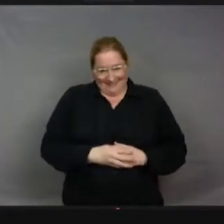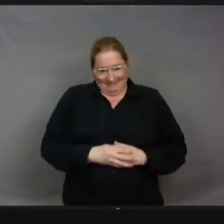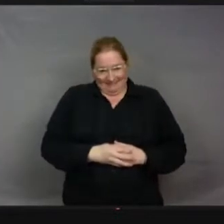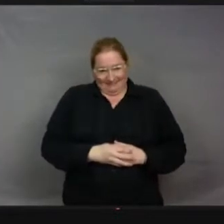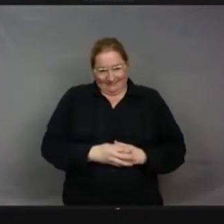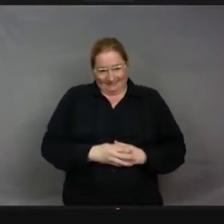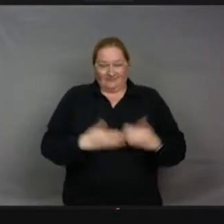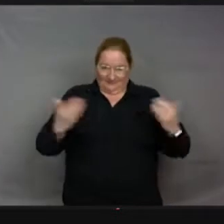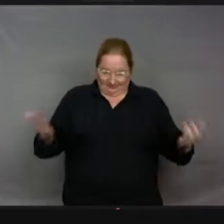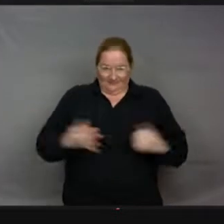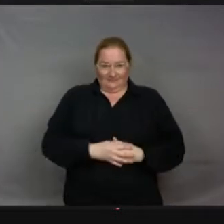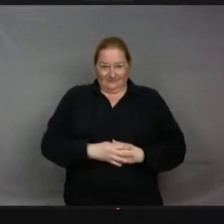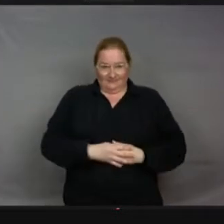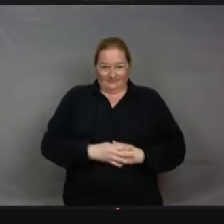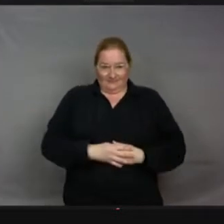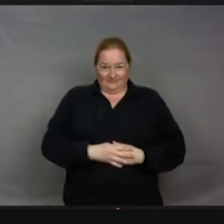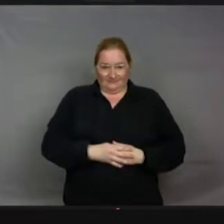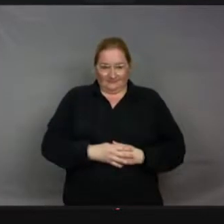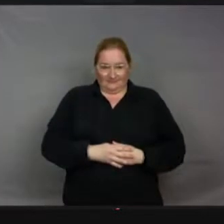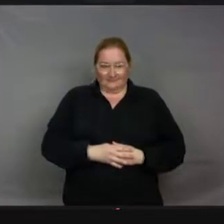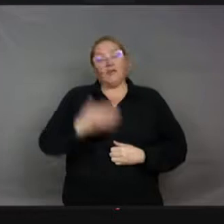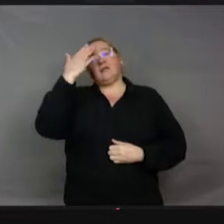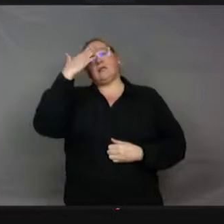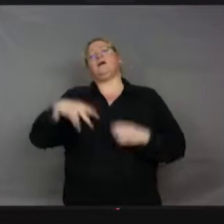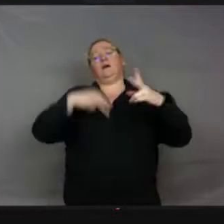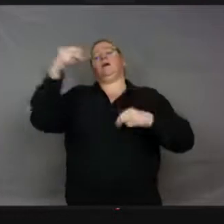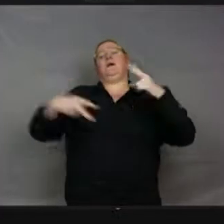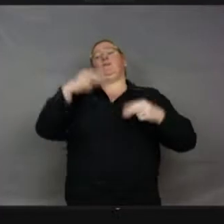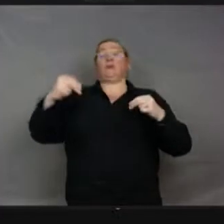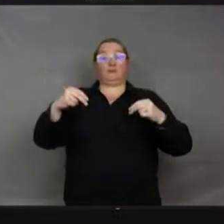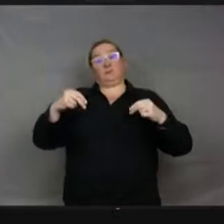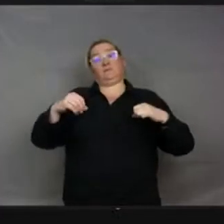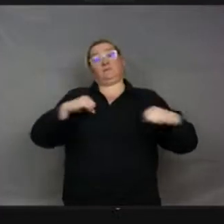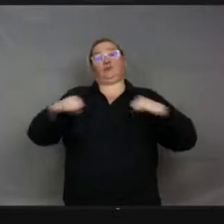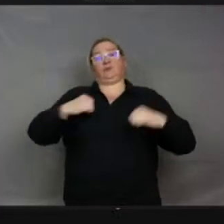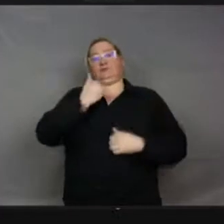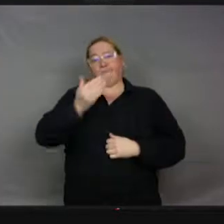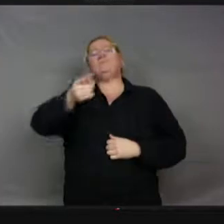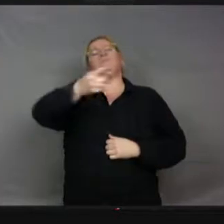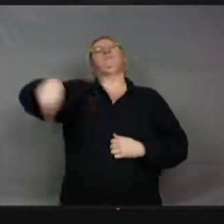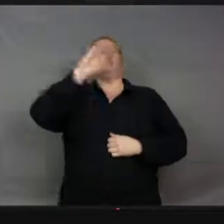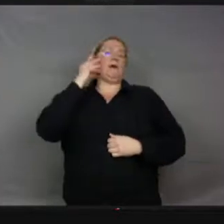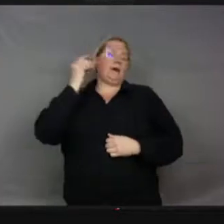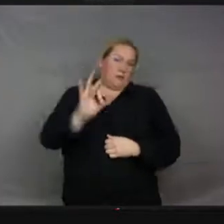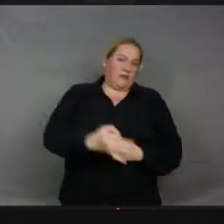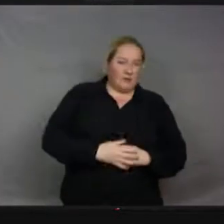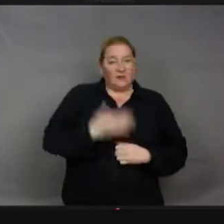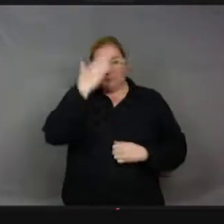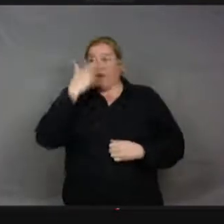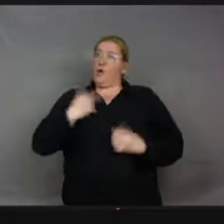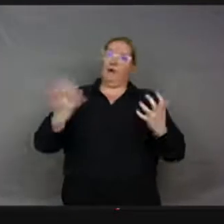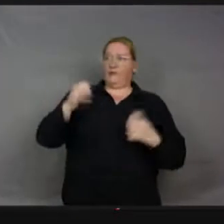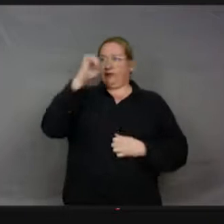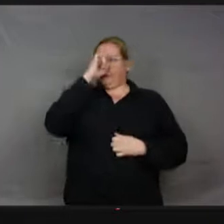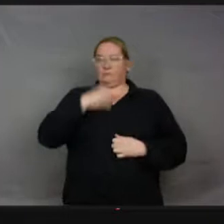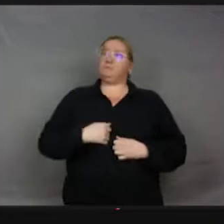comme les fleurs, vous le savez, les plantes ne peuvent pas bouger. que nous, par exemple, enfin bon, c'est caricatural, mais si je veux me reproduire, je vois une femelle,